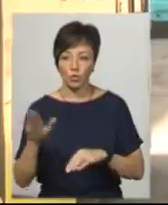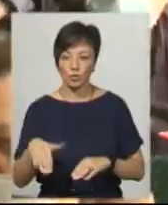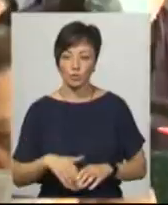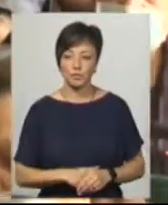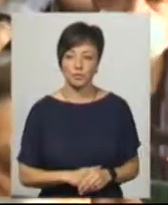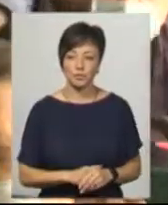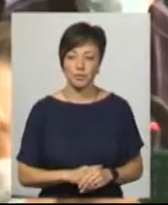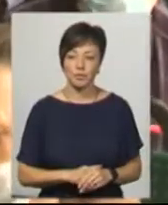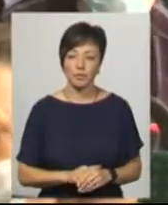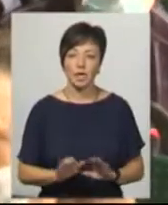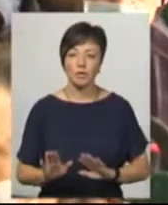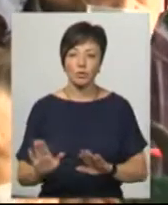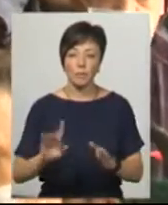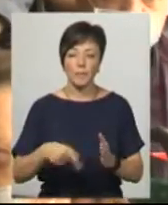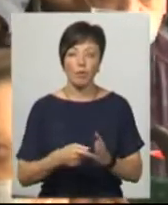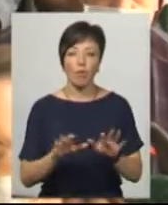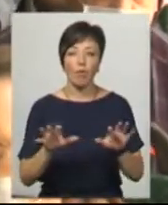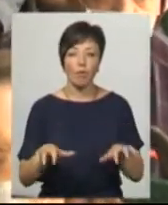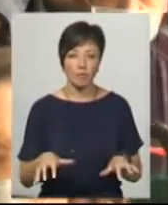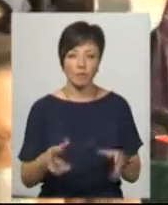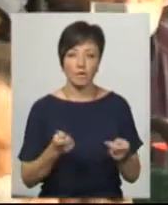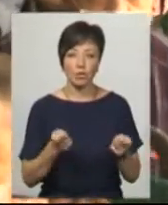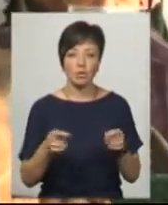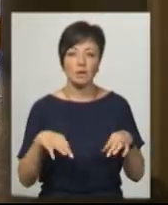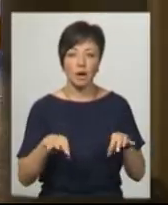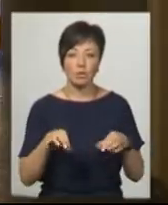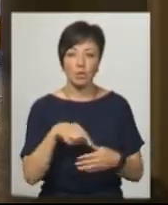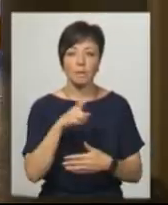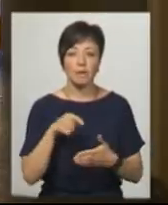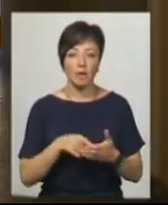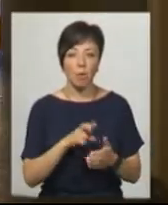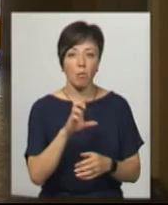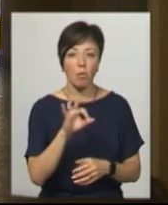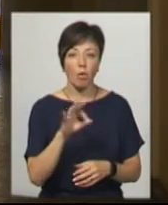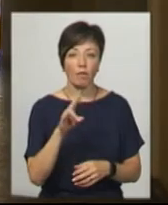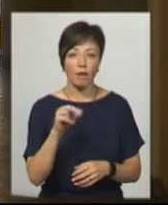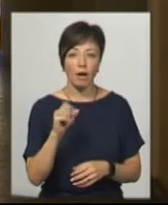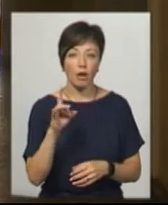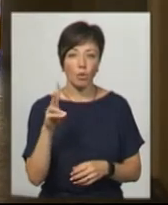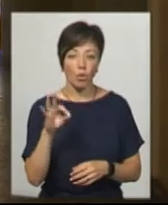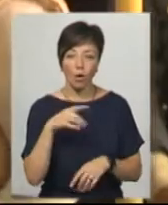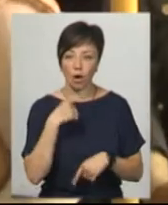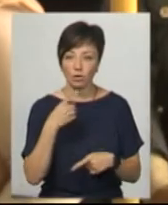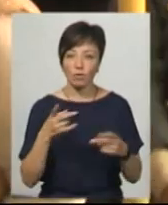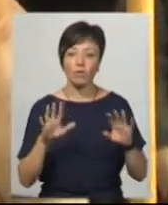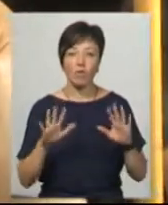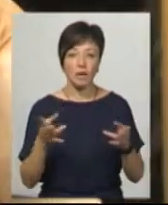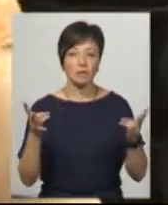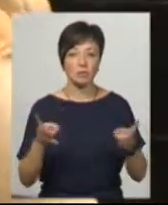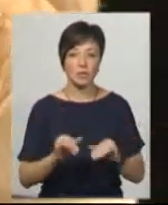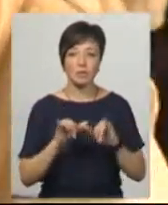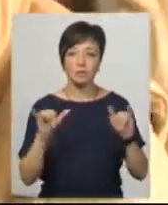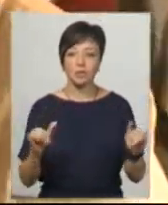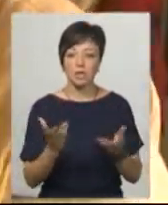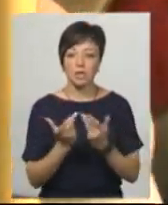проживання. Заступник Хмельницького міського голови, який курує транспортні питання, Андрій Бондаренко каже, що у разі необхідності збільшать кількість